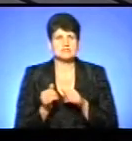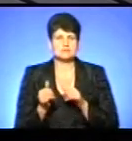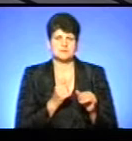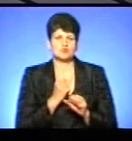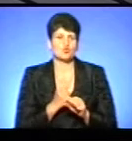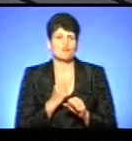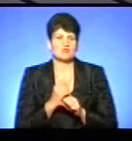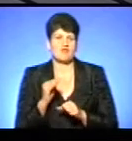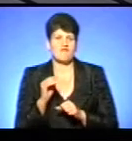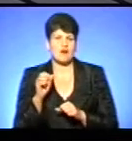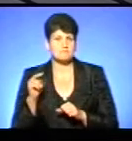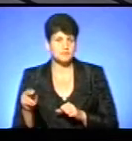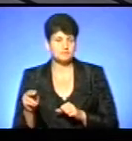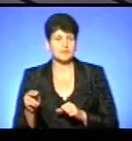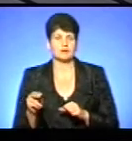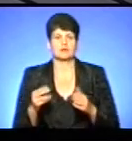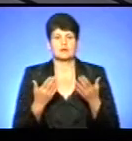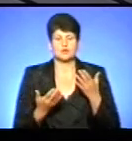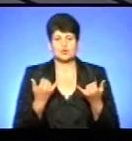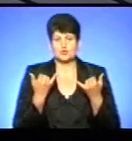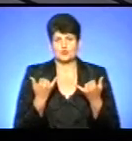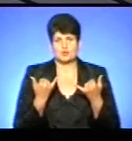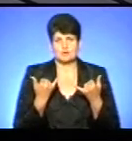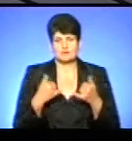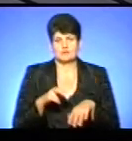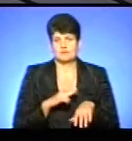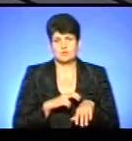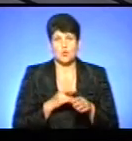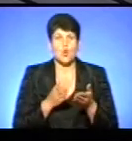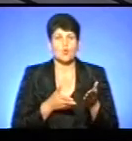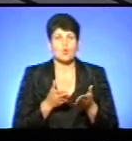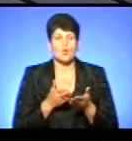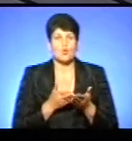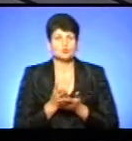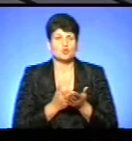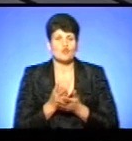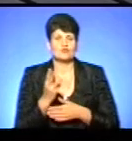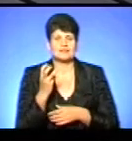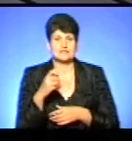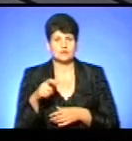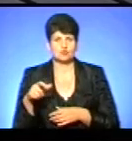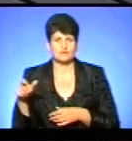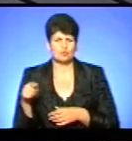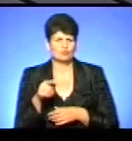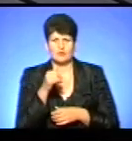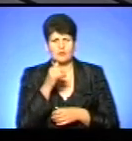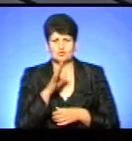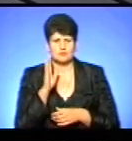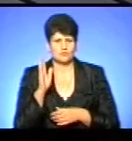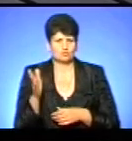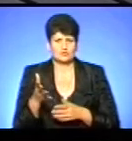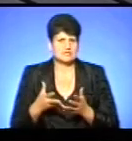ФАПів. Тобто, якщо сьогодні фельдшер обслуговує 300 чоловік, звичайно, що йому неможливо буде